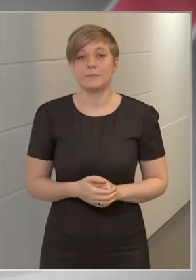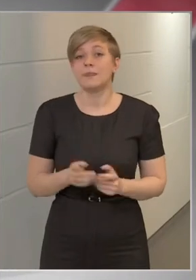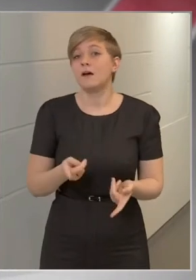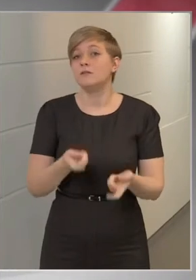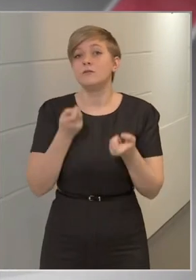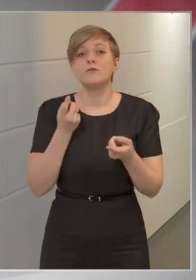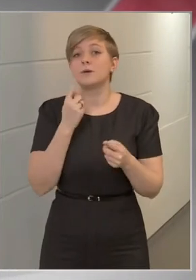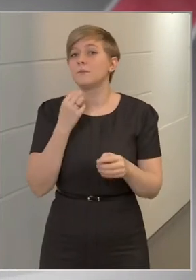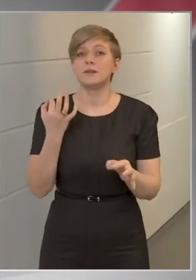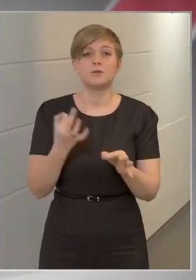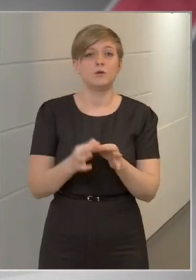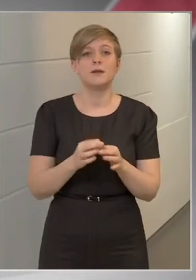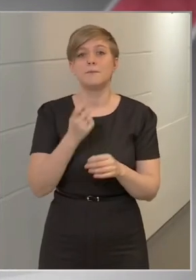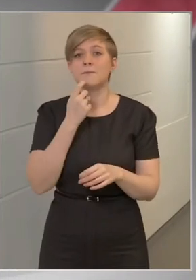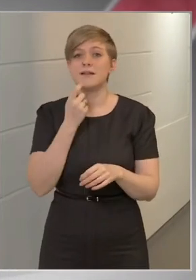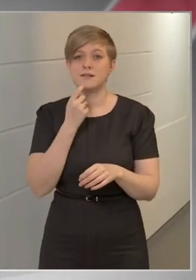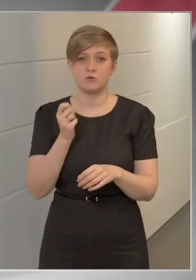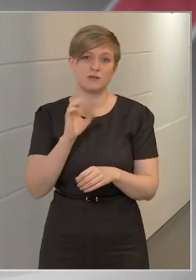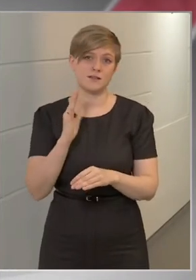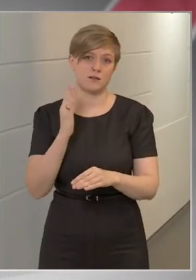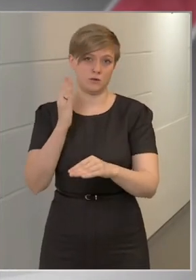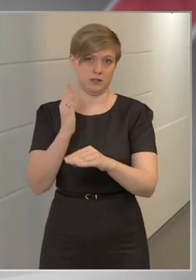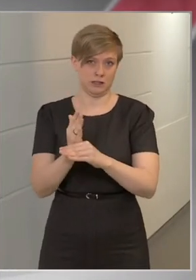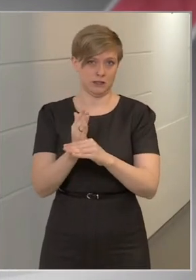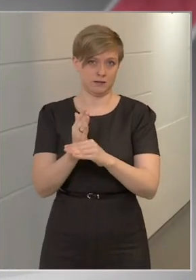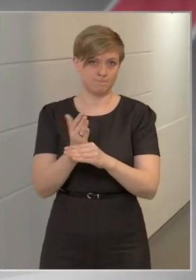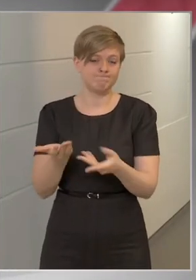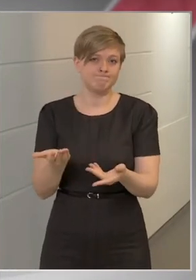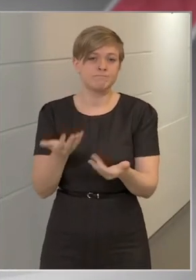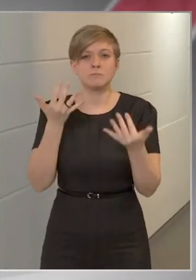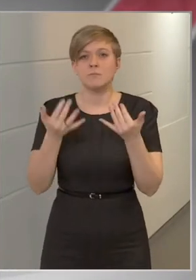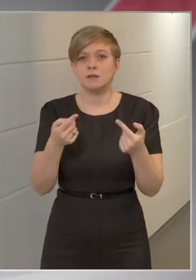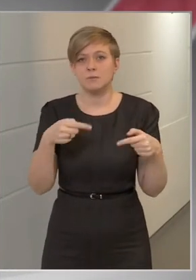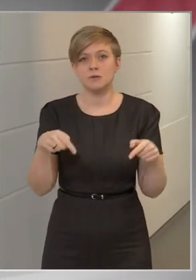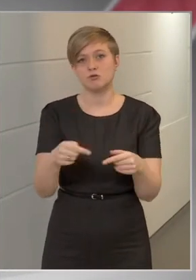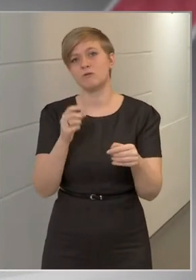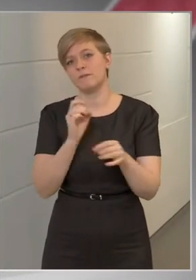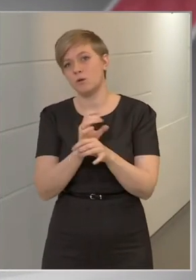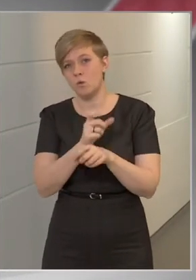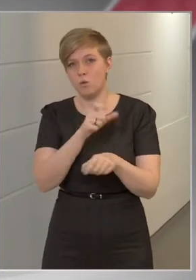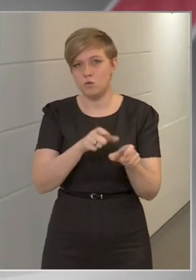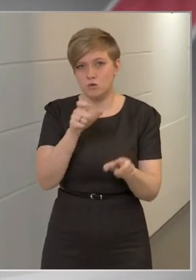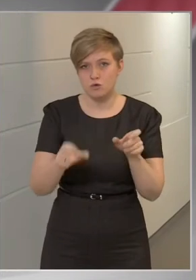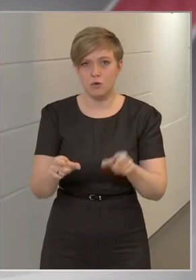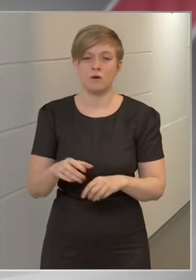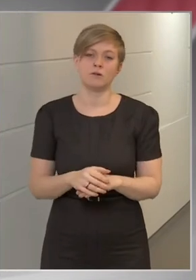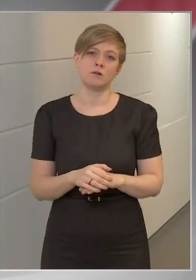attól függ, hogy mi történik március 15-éig. Matematikusok, virológusok,